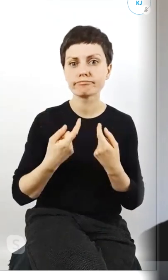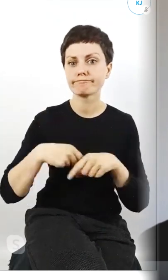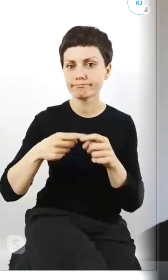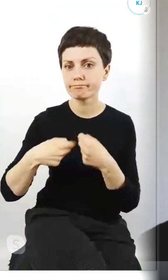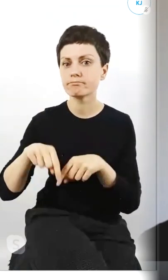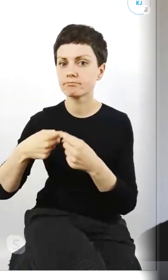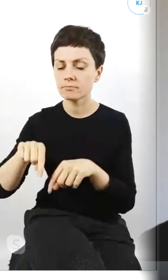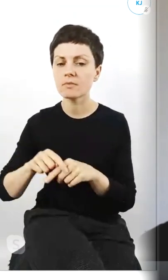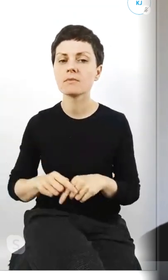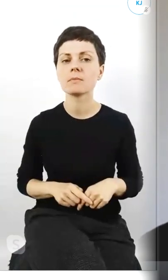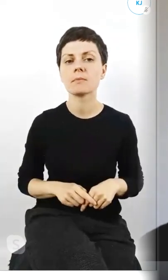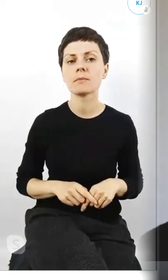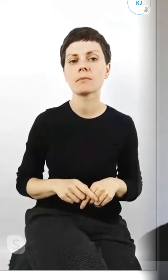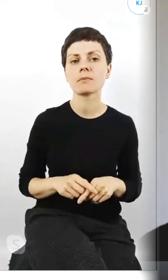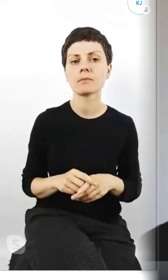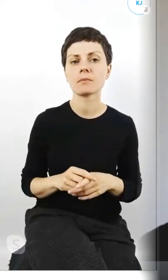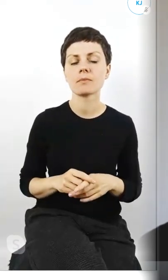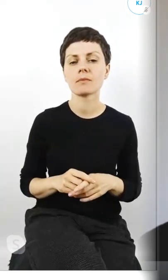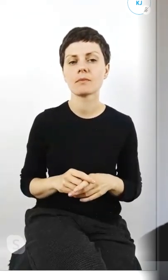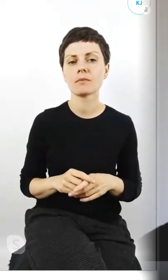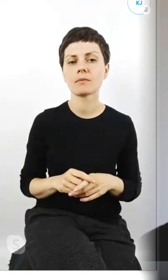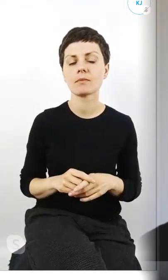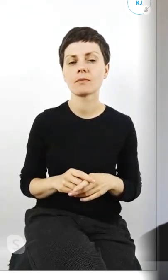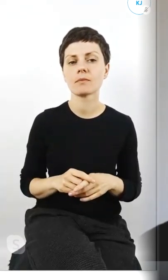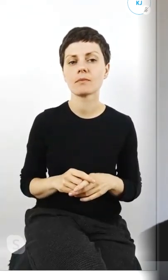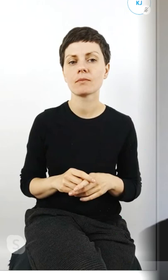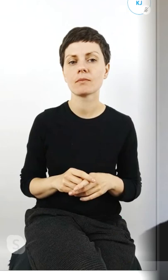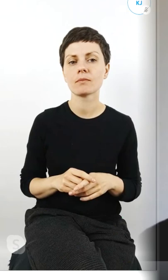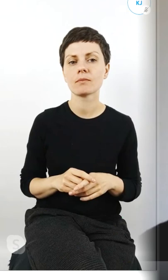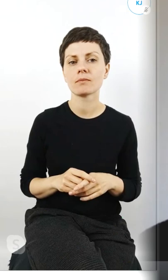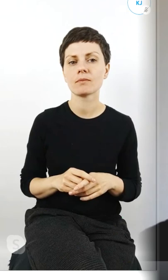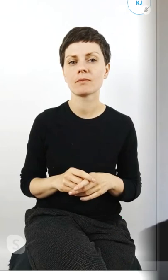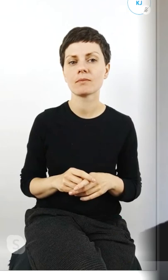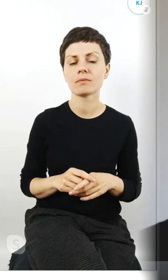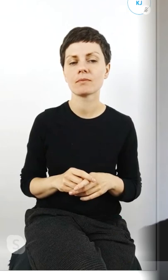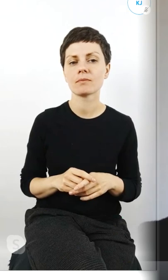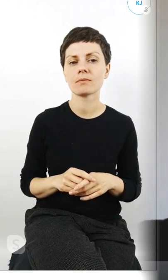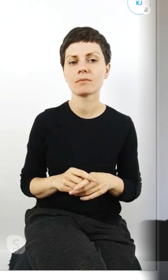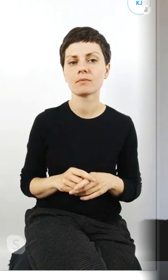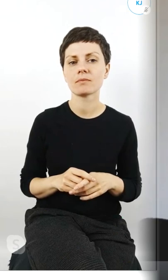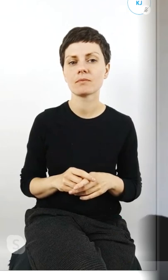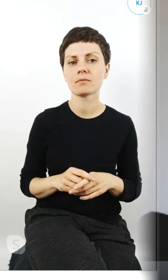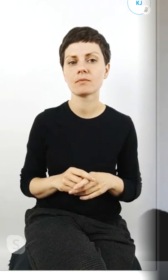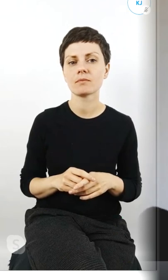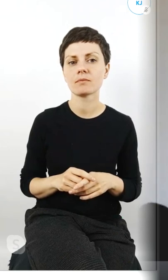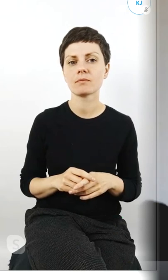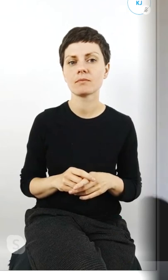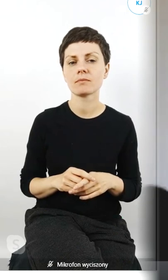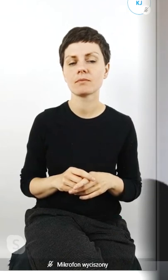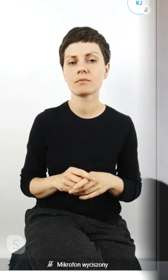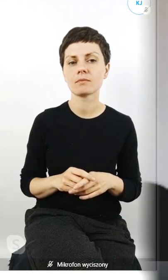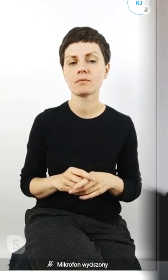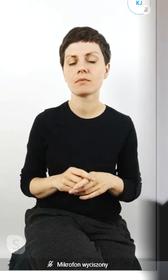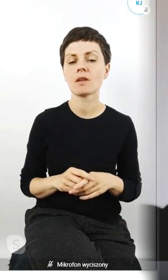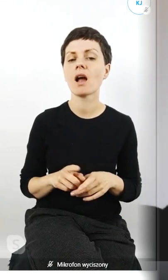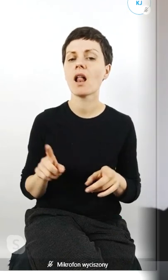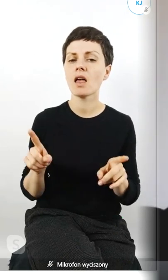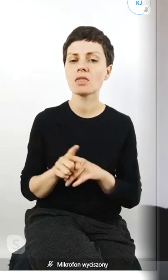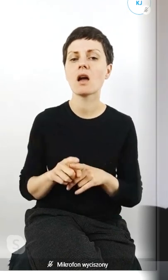umniejszająć innym